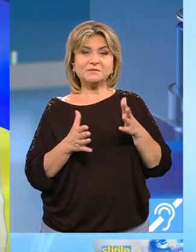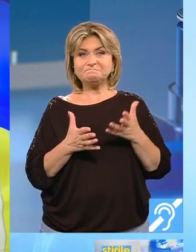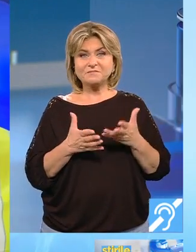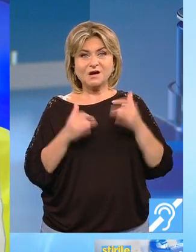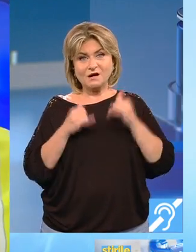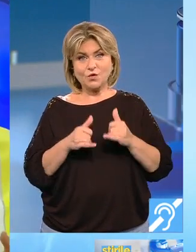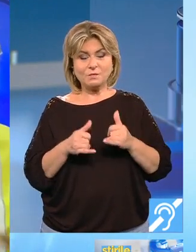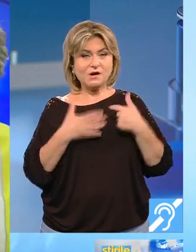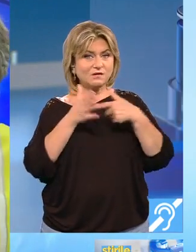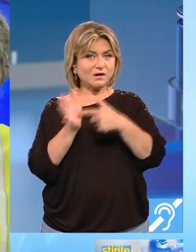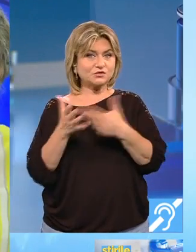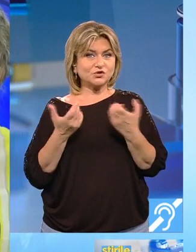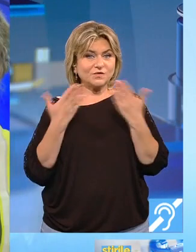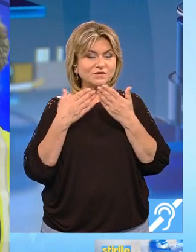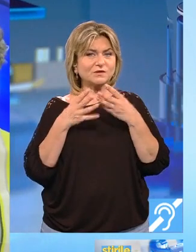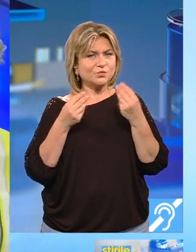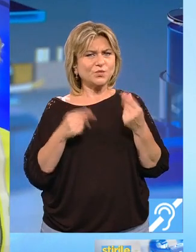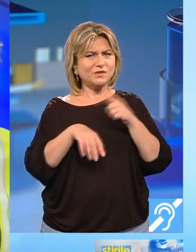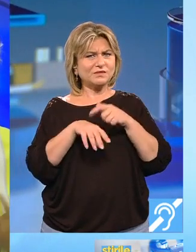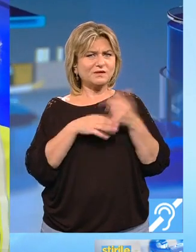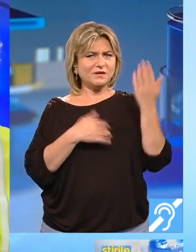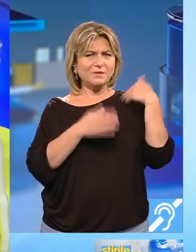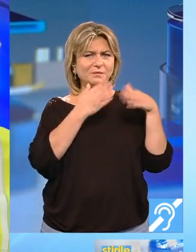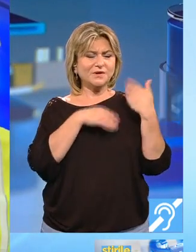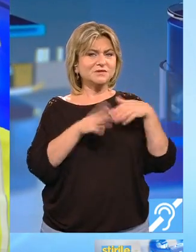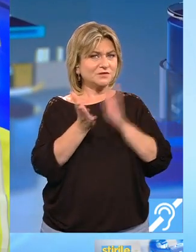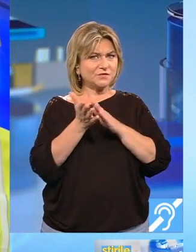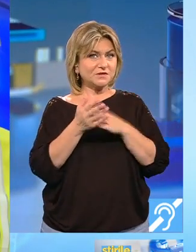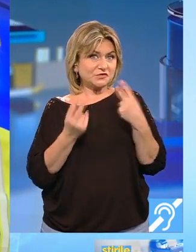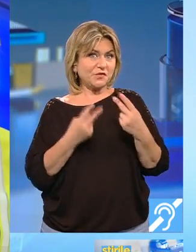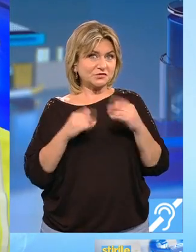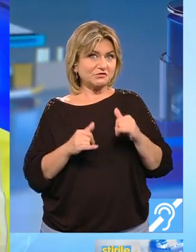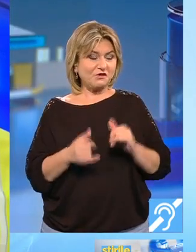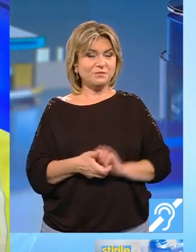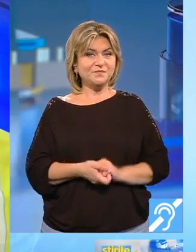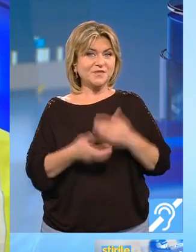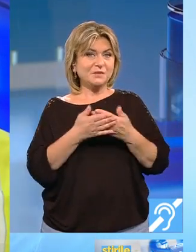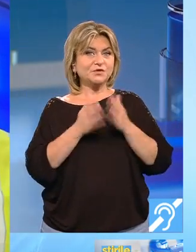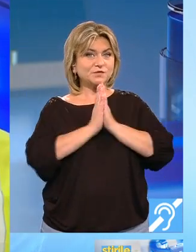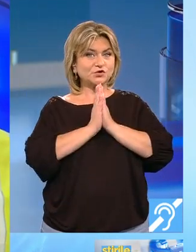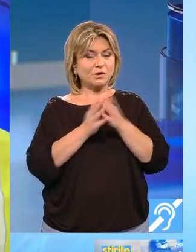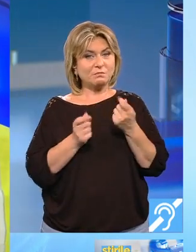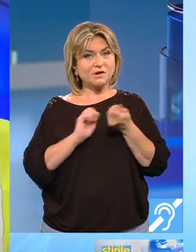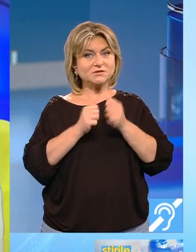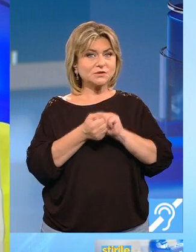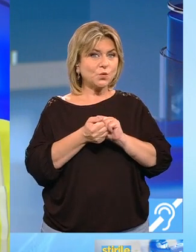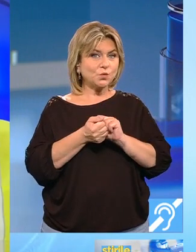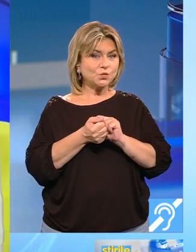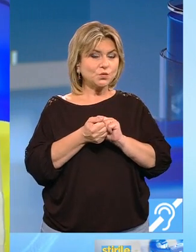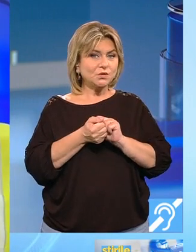acum arată ce au învățat cu multă vreme în urmă să dovedește util acum pentru fecioare. Bani sau